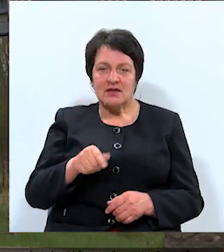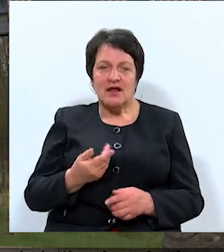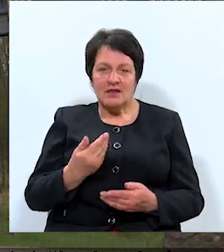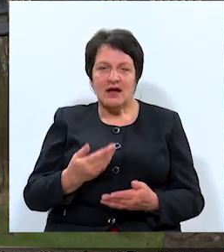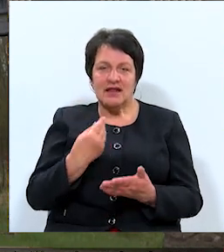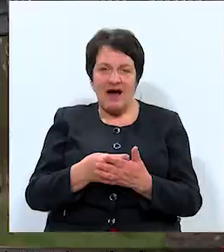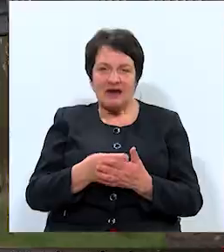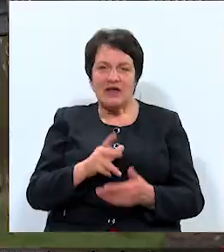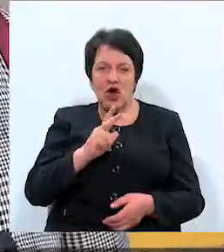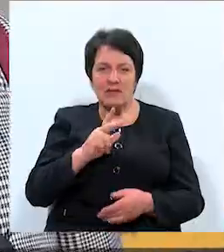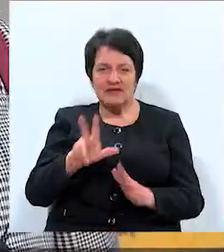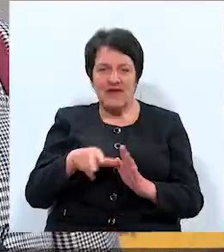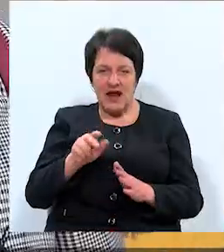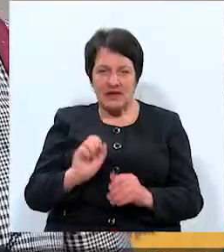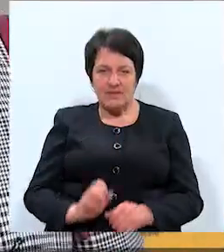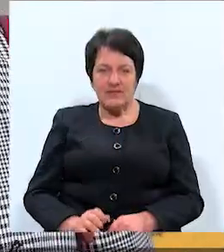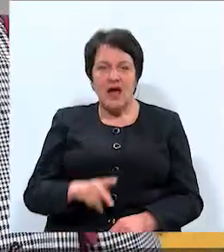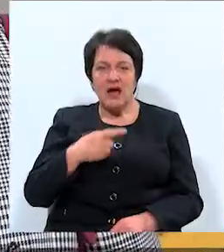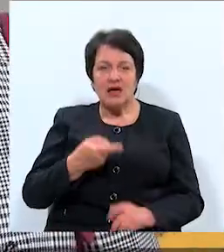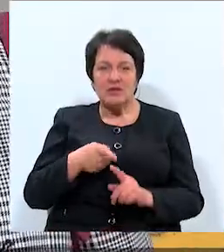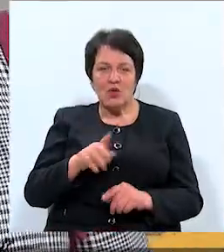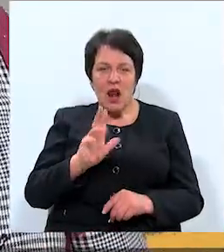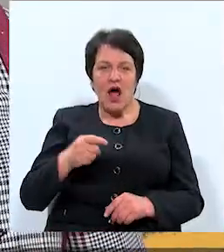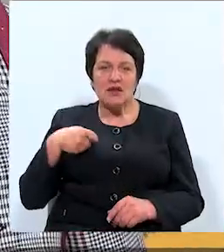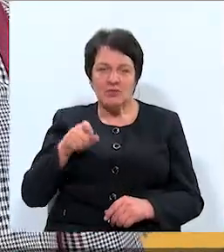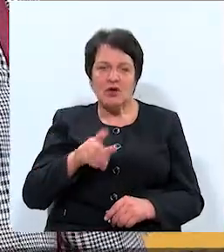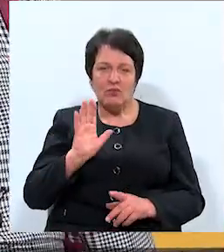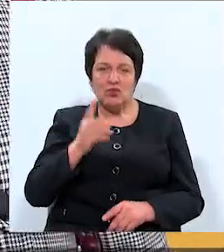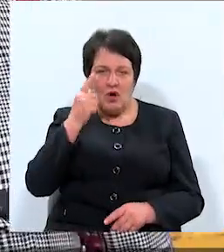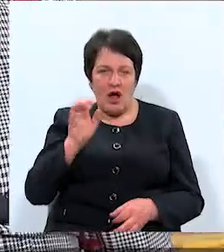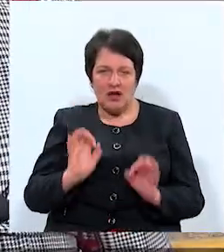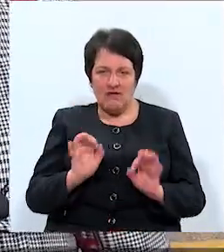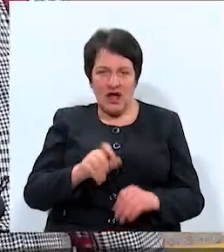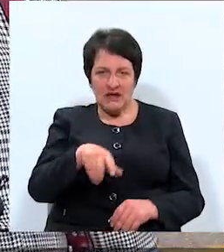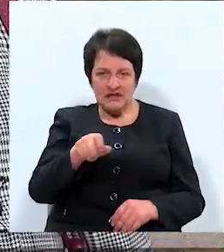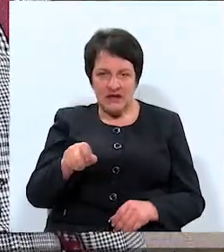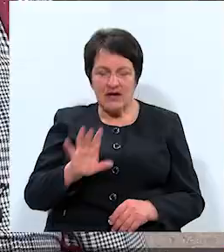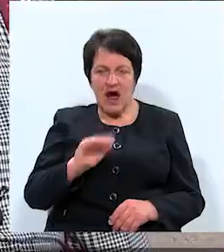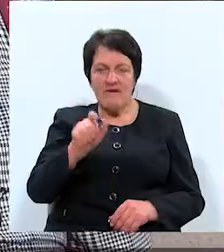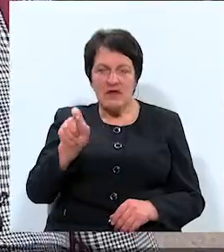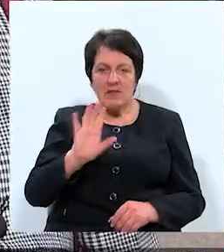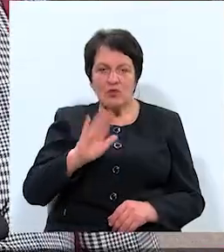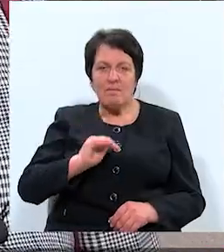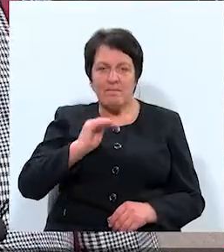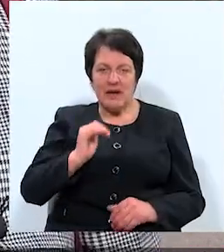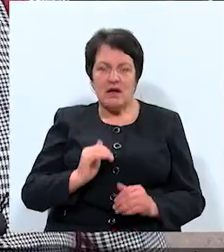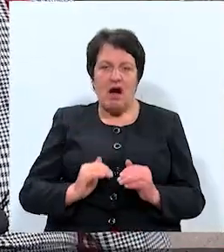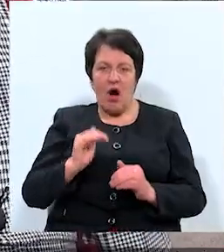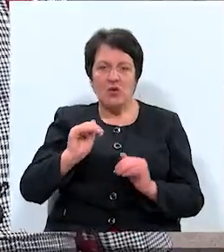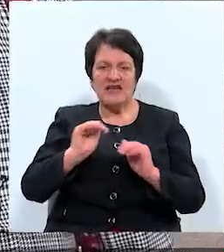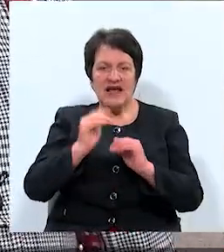Daugavpils vēlētājiem. Gribas tikai to, lai deputāti būtu adekvāti cilvēki, lai viņiem būtu pietiekami augsts